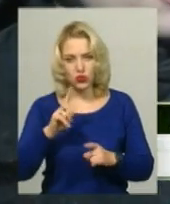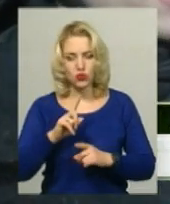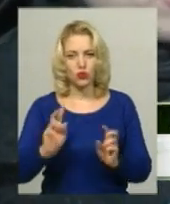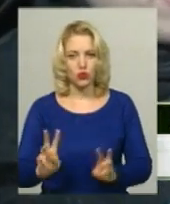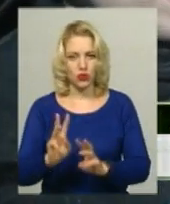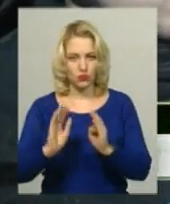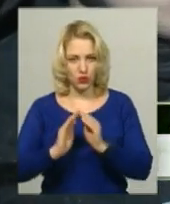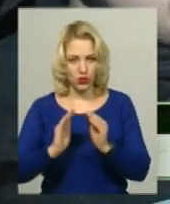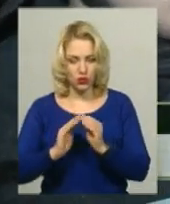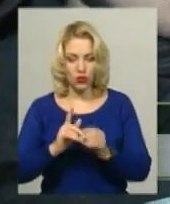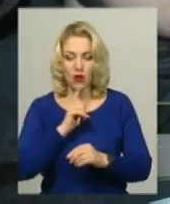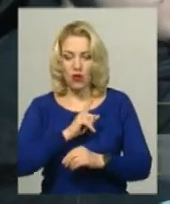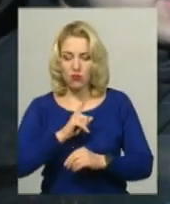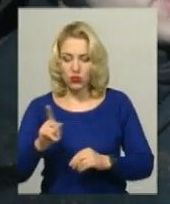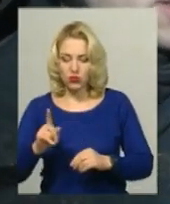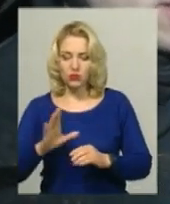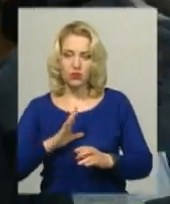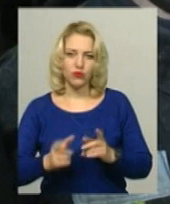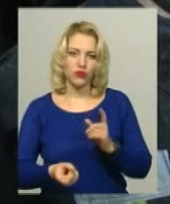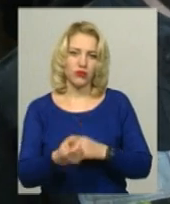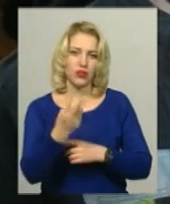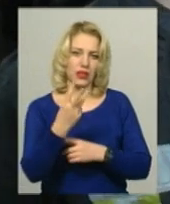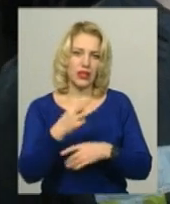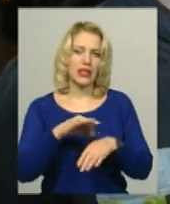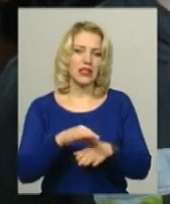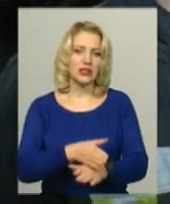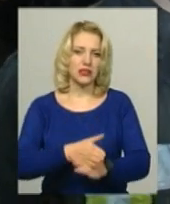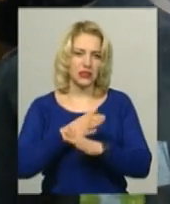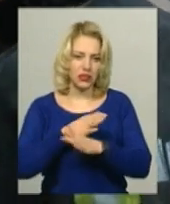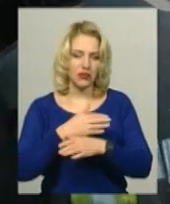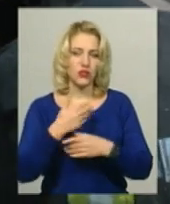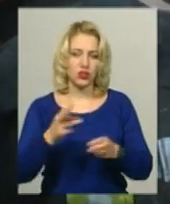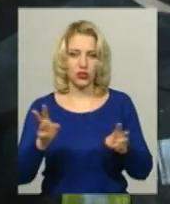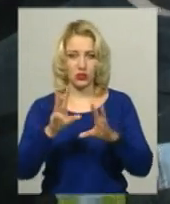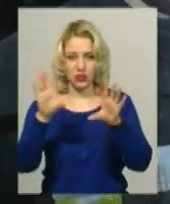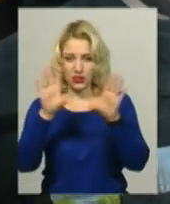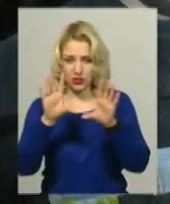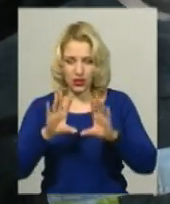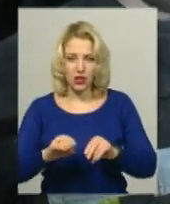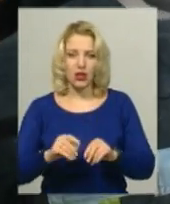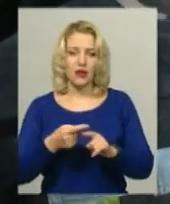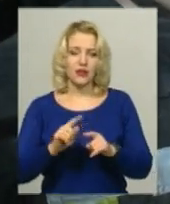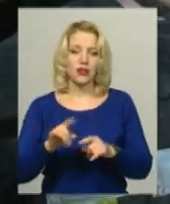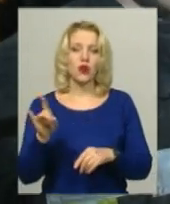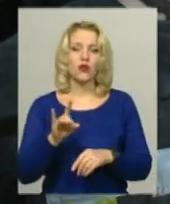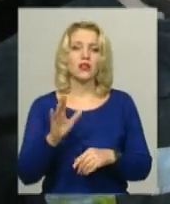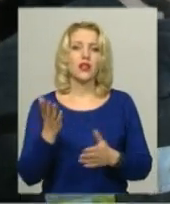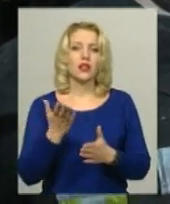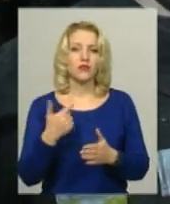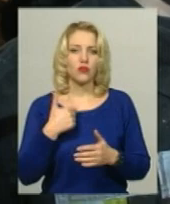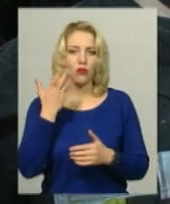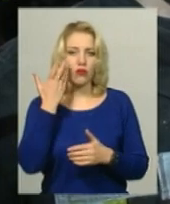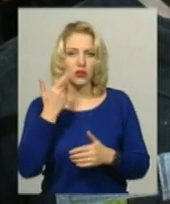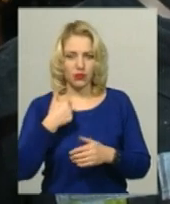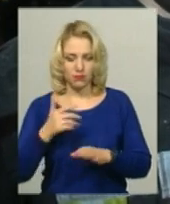розвідки було виявлено три бездихальних тіла. Вже ж було локалізовано та ліквідовано у тих розмірах, яких набула на